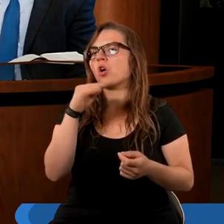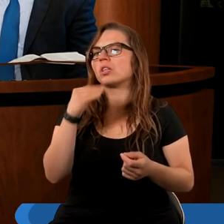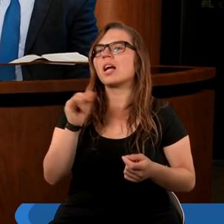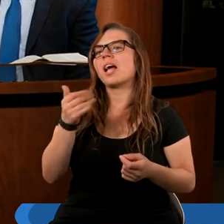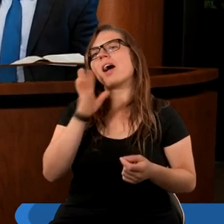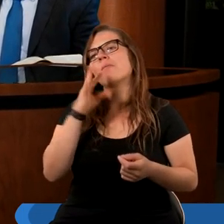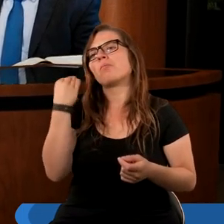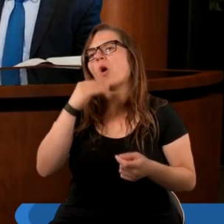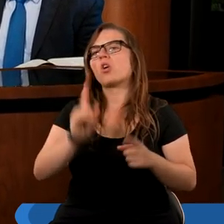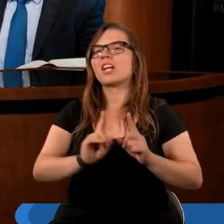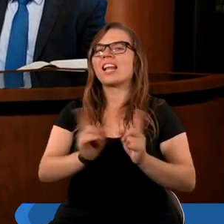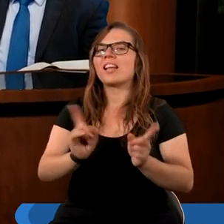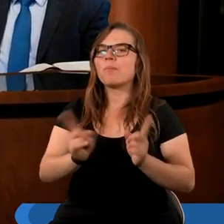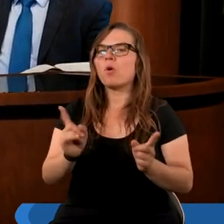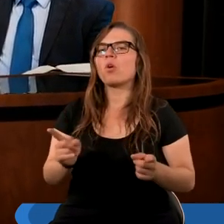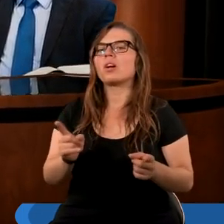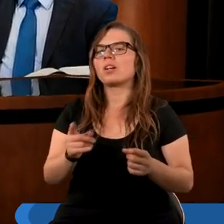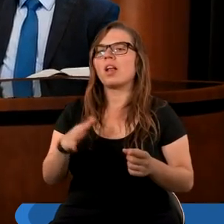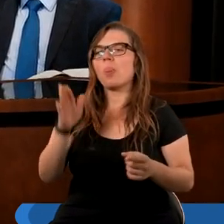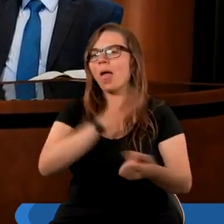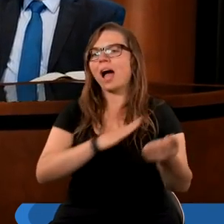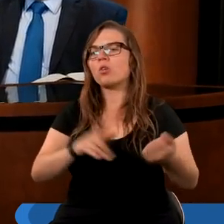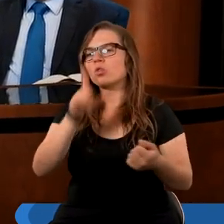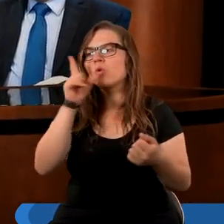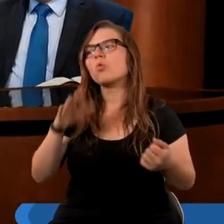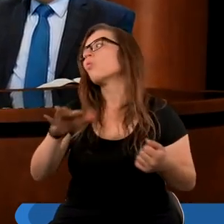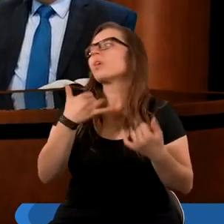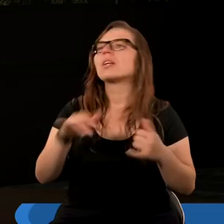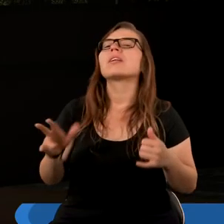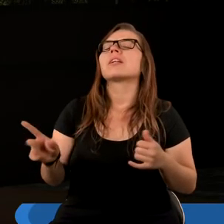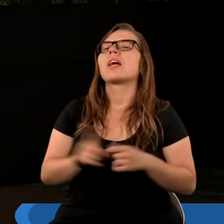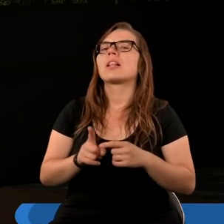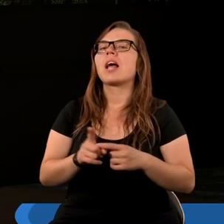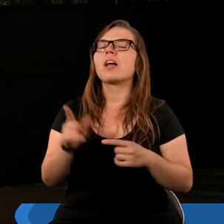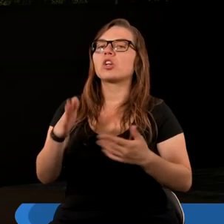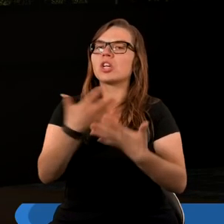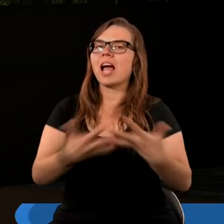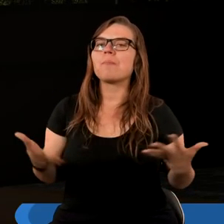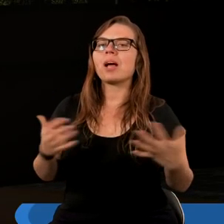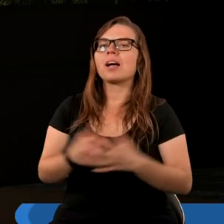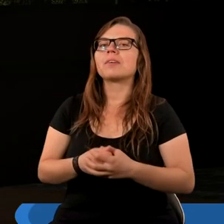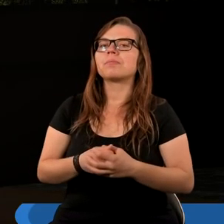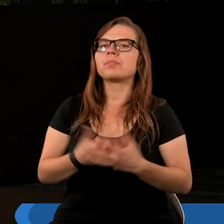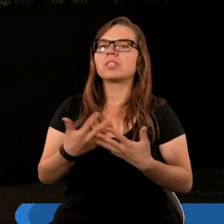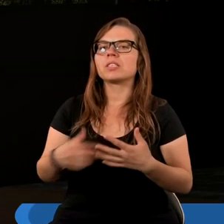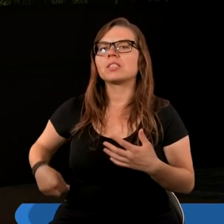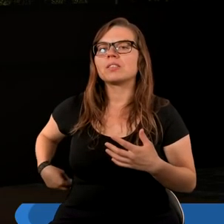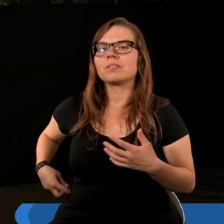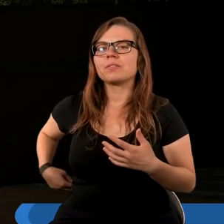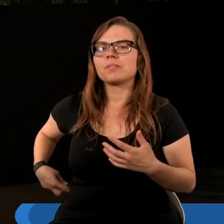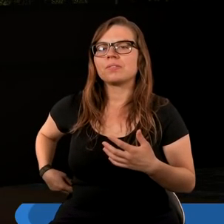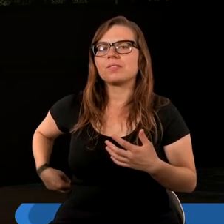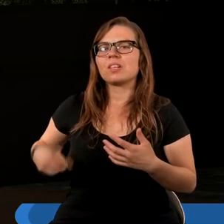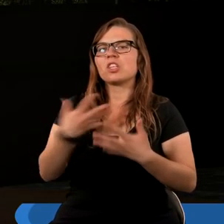Tak jak morze symbolizuje narody, ludy, języki, tak, ziemie, ziemia jest przeciwieństwem.